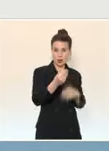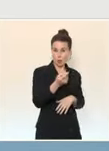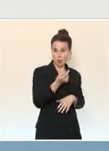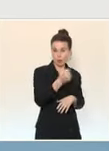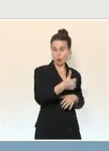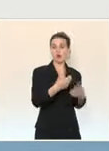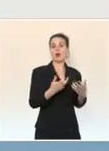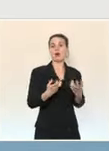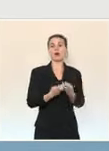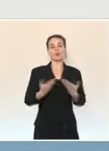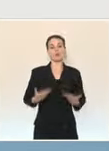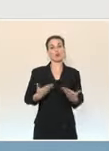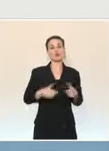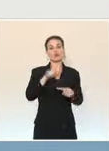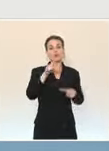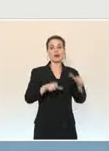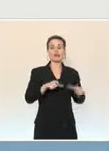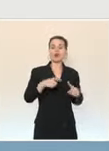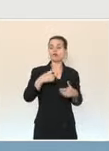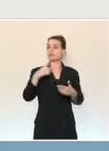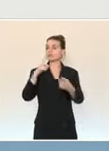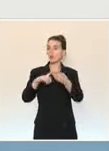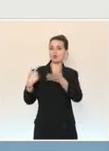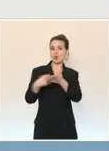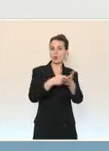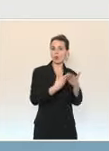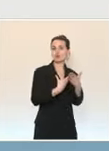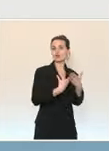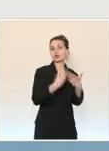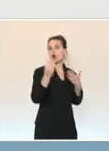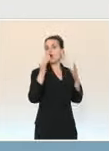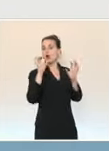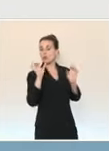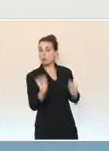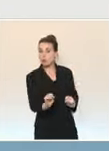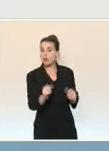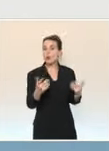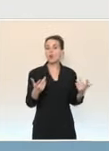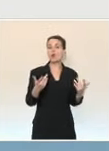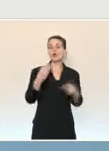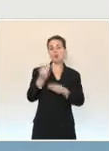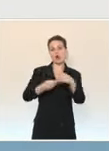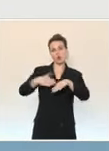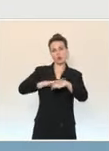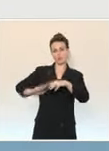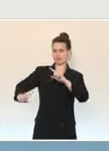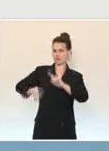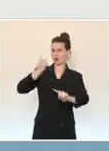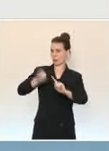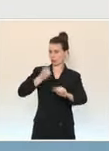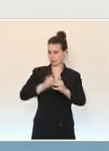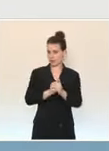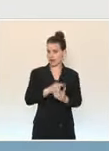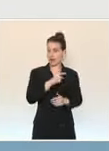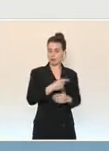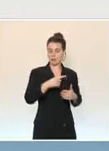ces courses, par exemple, les gens peuvent sortir de leur domicile pour des motifs notamment impérieux. Ces sorties seront désormais